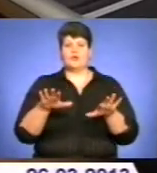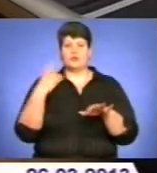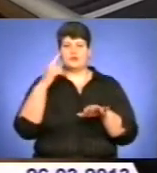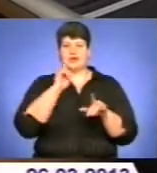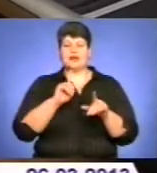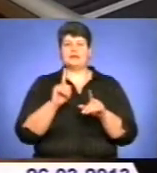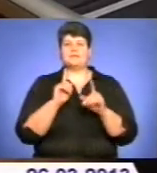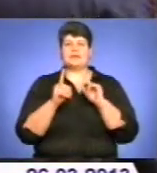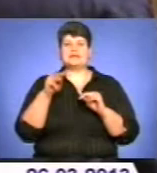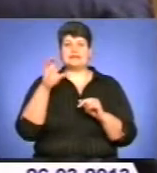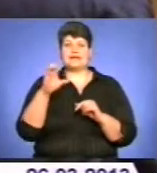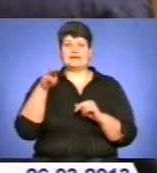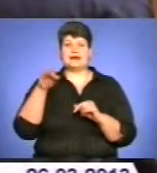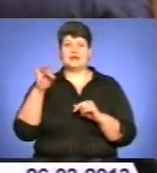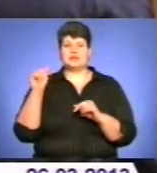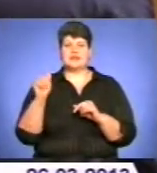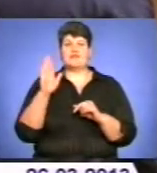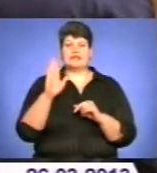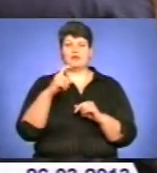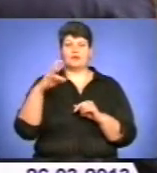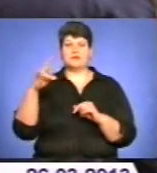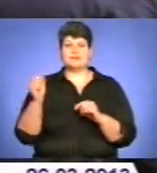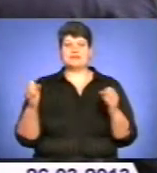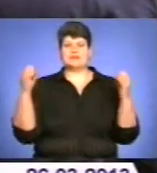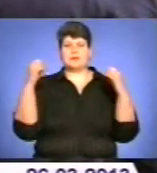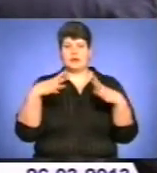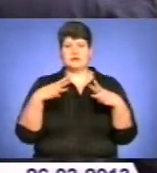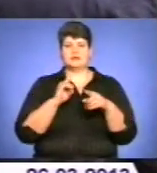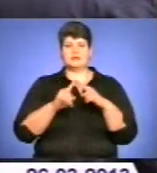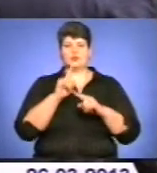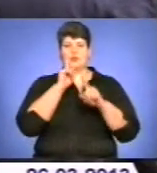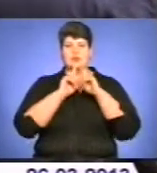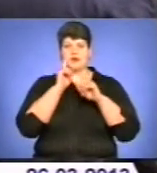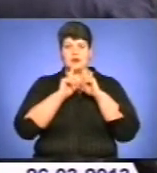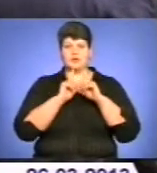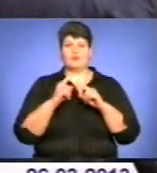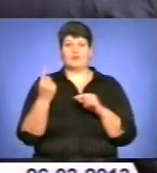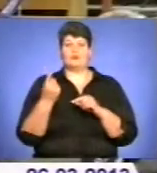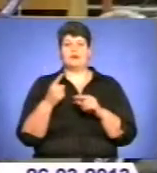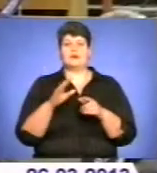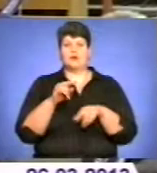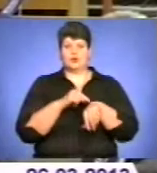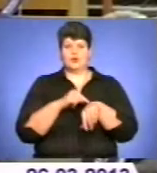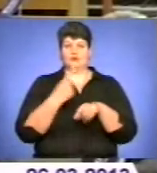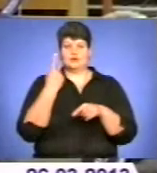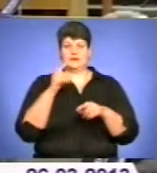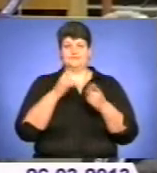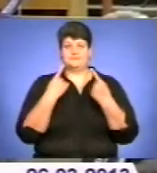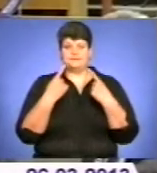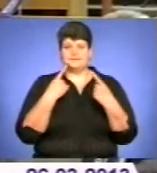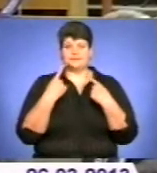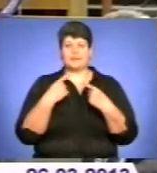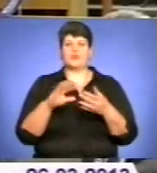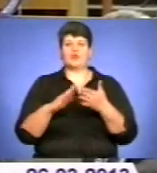головою обласної державної адміністрації Валентином Хоптяном зібралися на оперативну нараду. По годині дебатів домовилися. Голова обласної державної